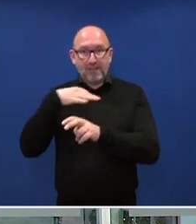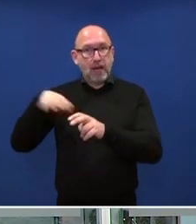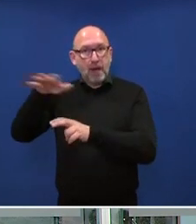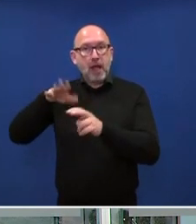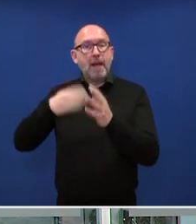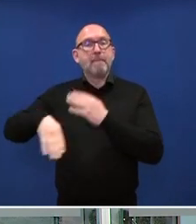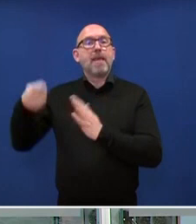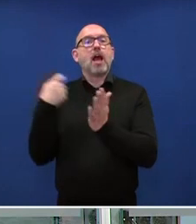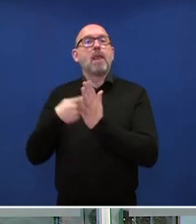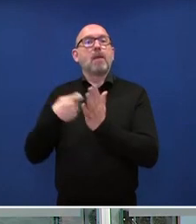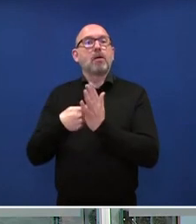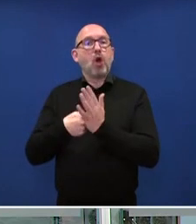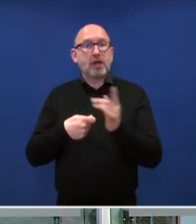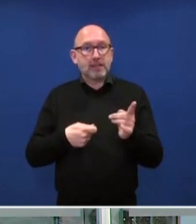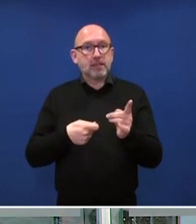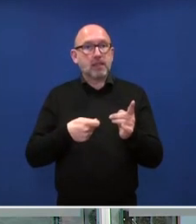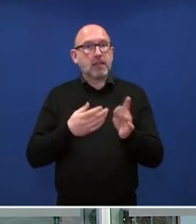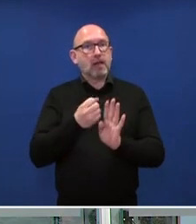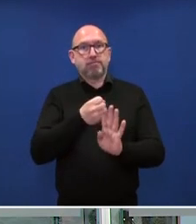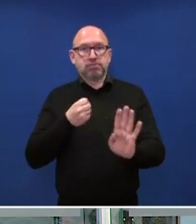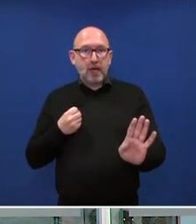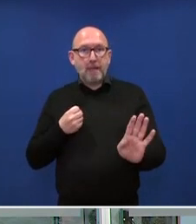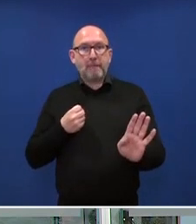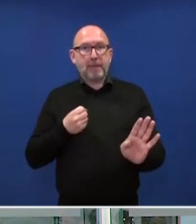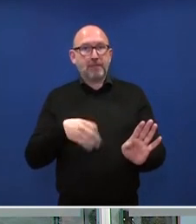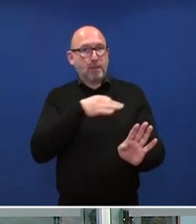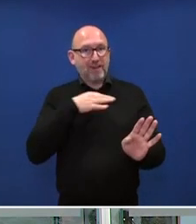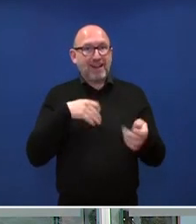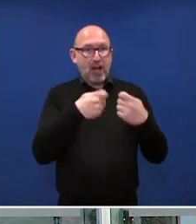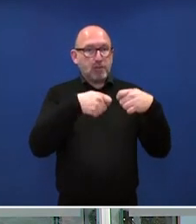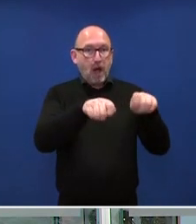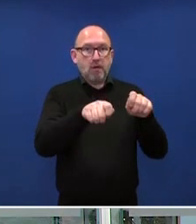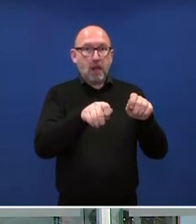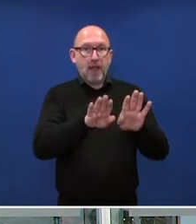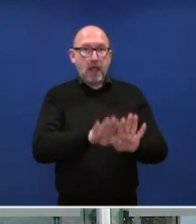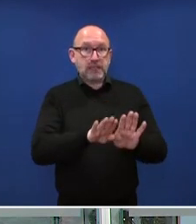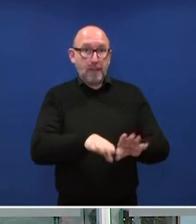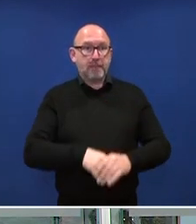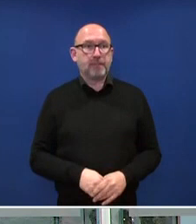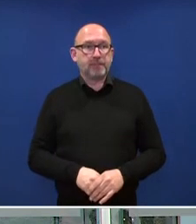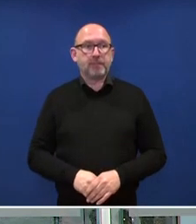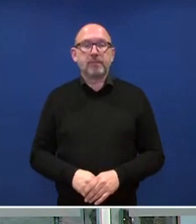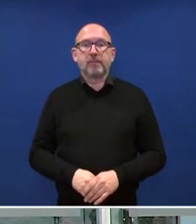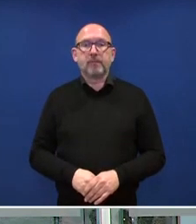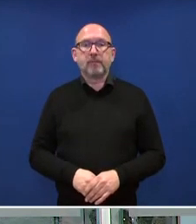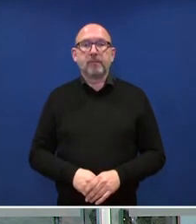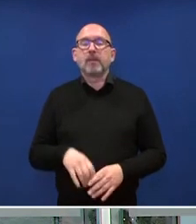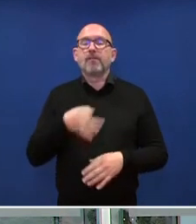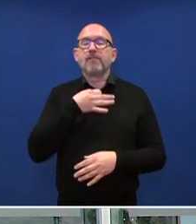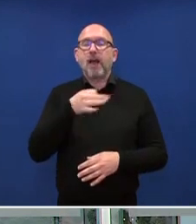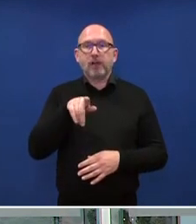Mehrkosten bremsen den Ausbau privater Solarenergie aus. Das ist eine Frage ans Bundeswirtschaftsministerium.